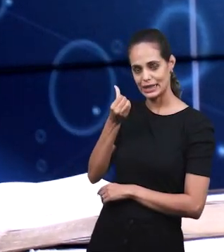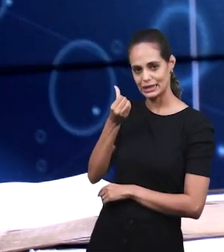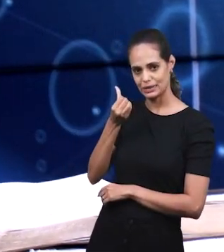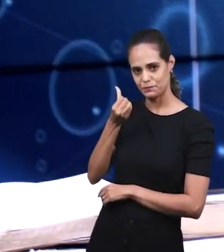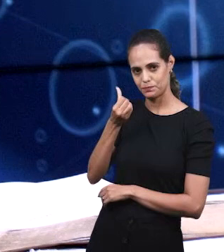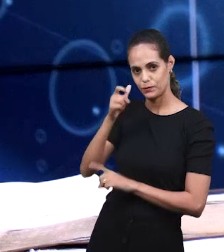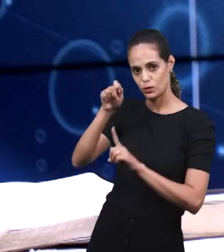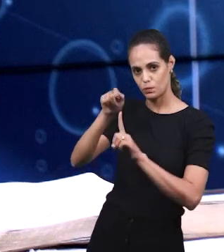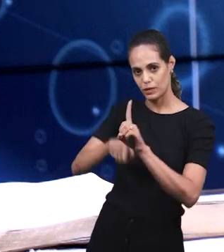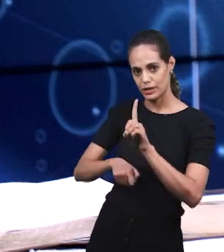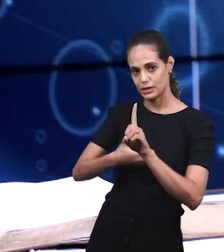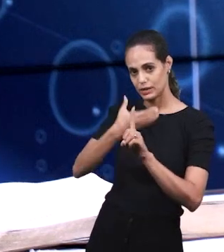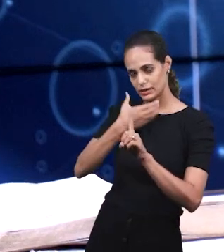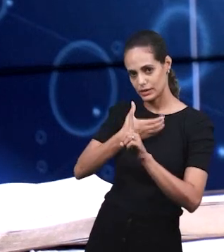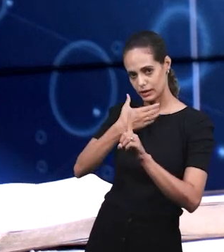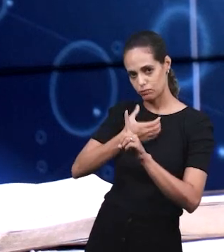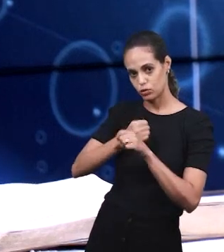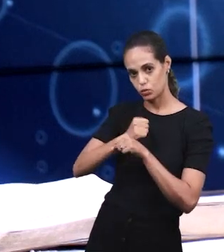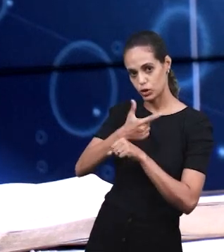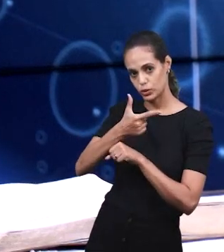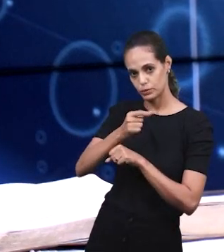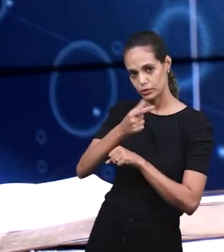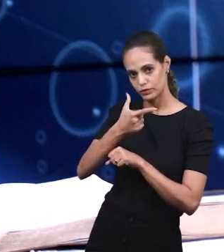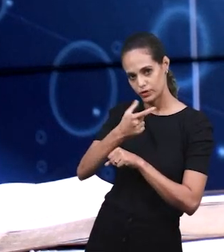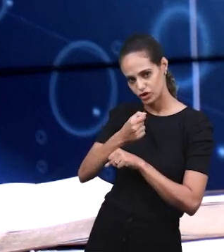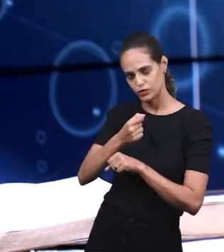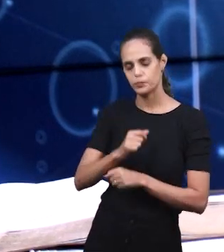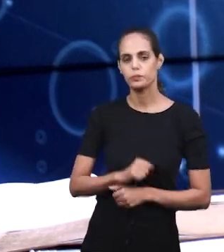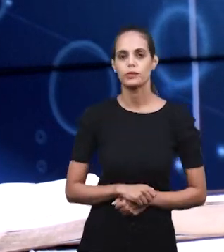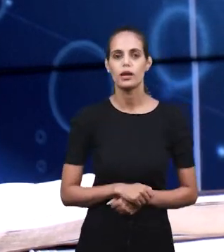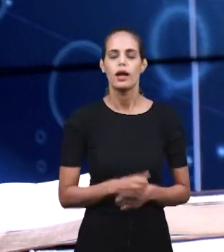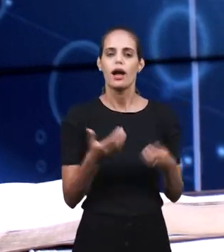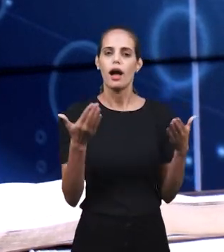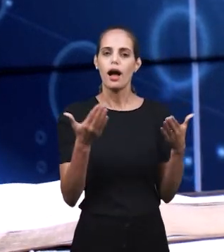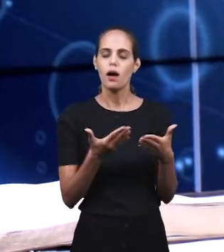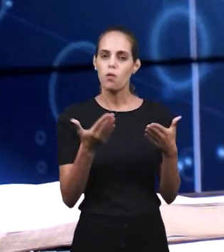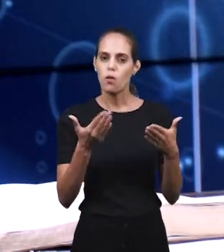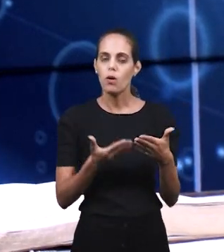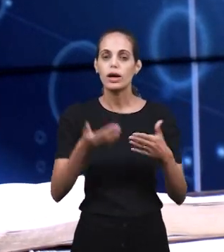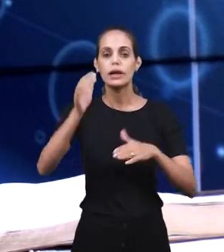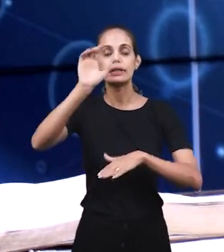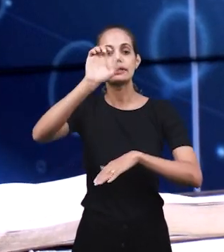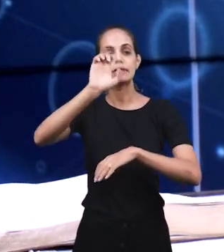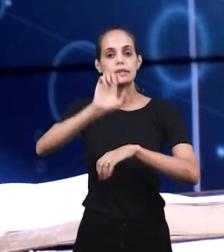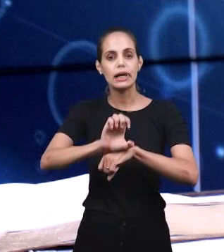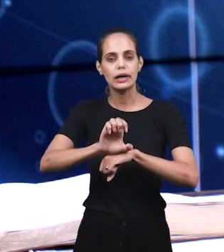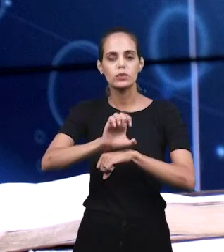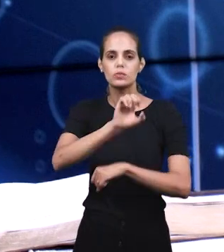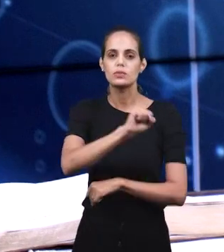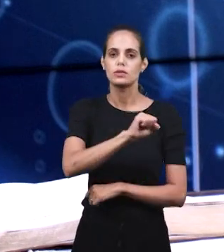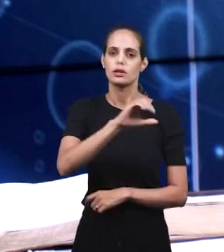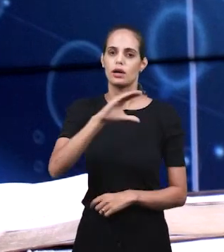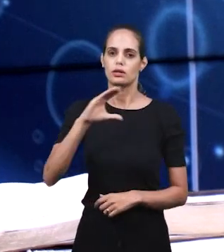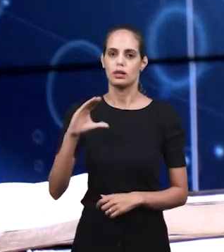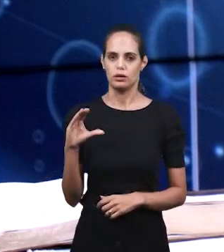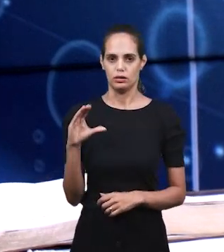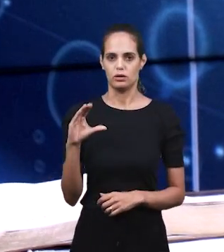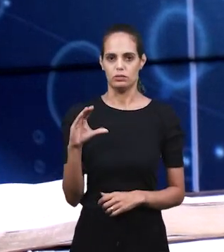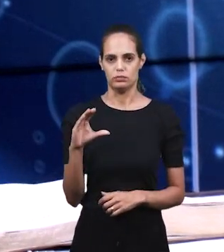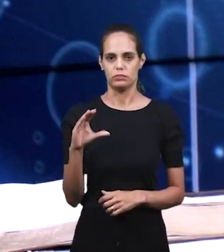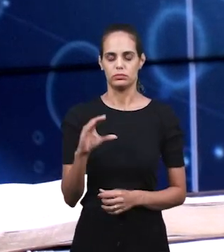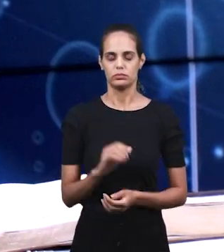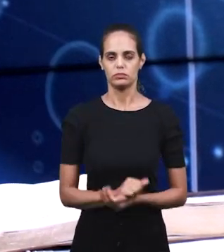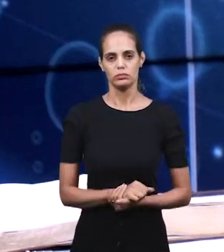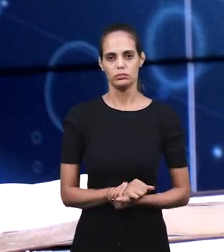6 декабря 2020 года. И теперь мы услышим ответы штата Санта